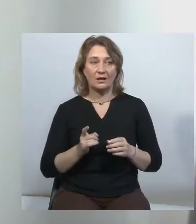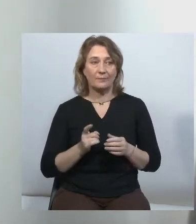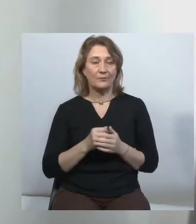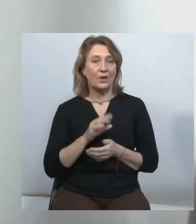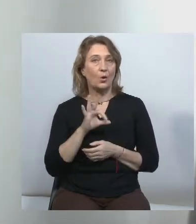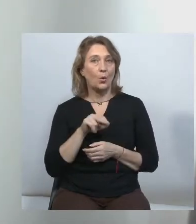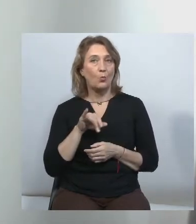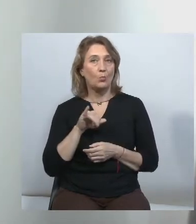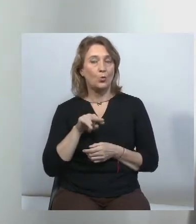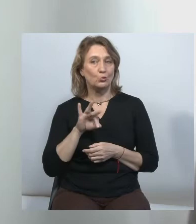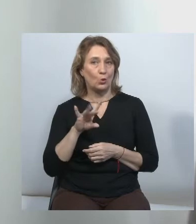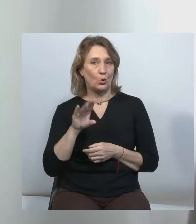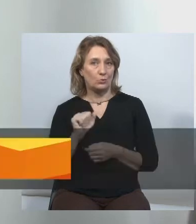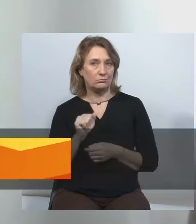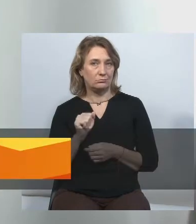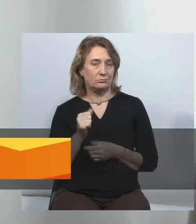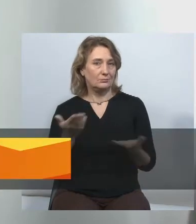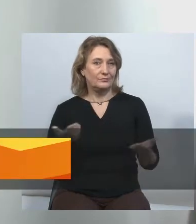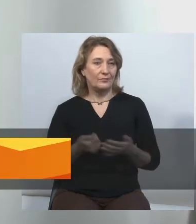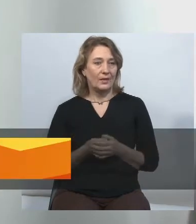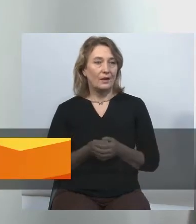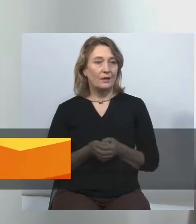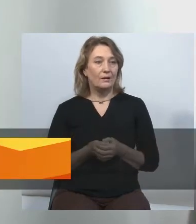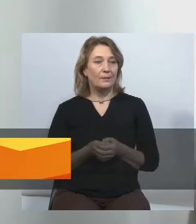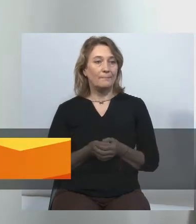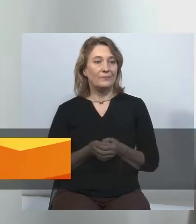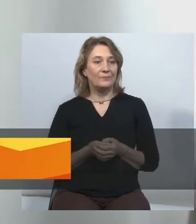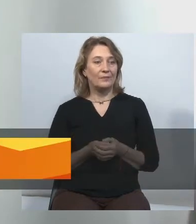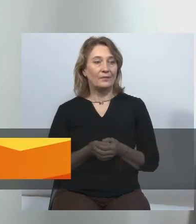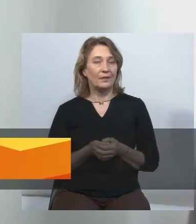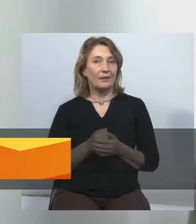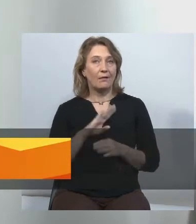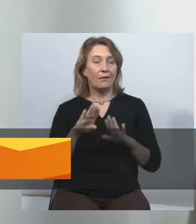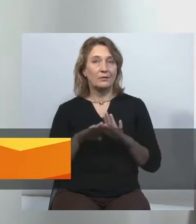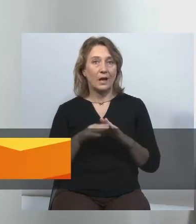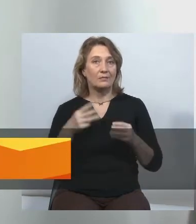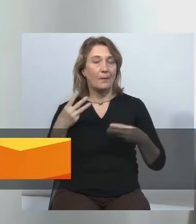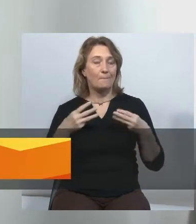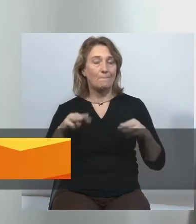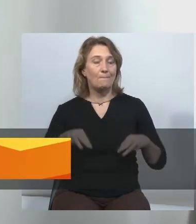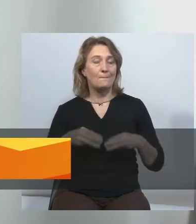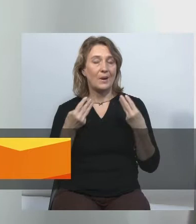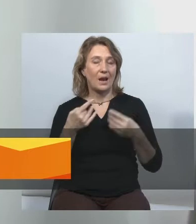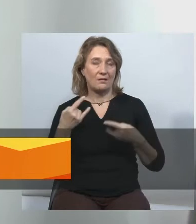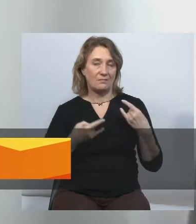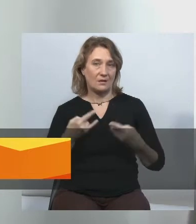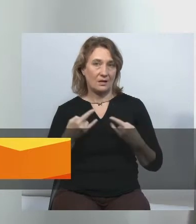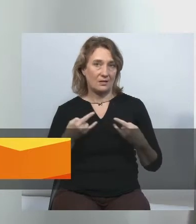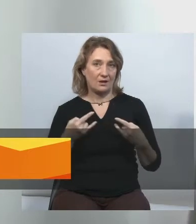яке нібито нависає над медійниками, яке стоїть з сокерою і буде